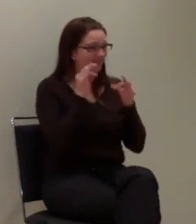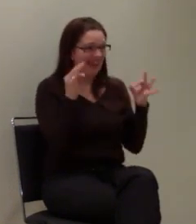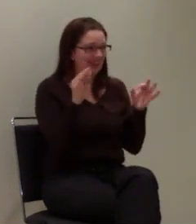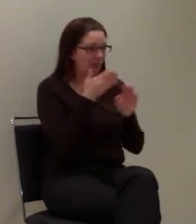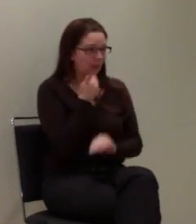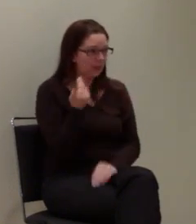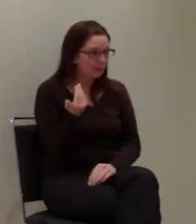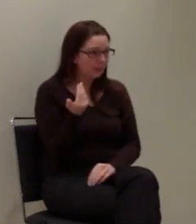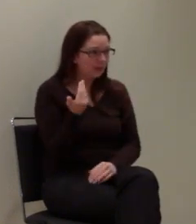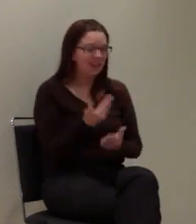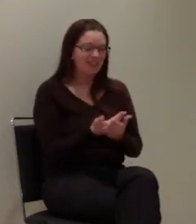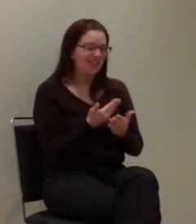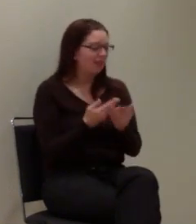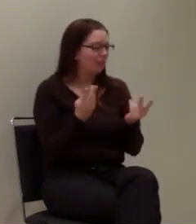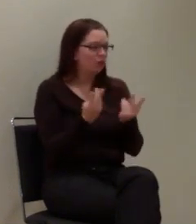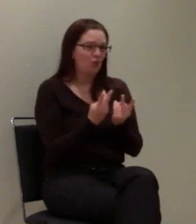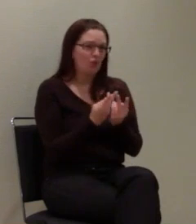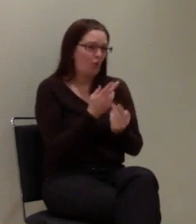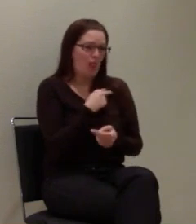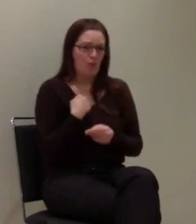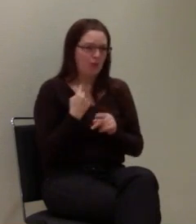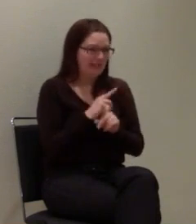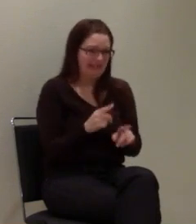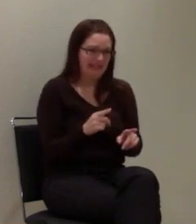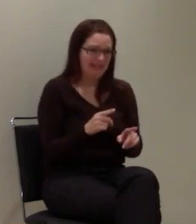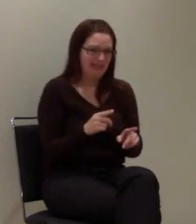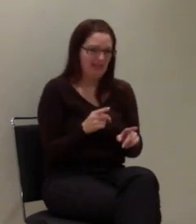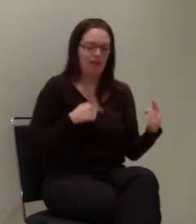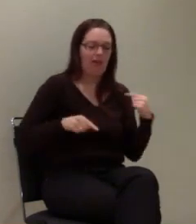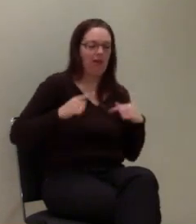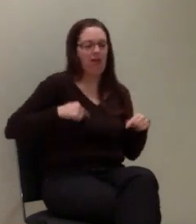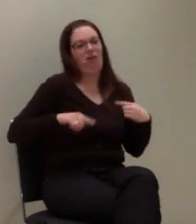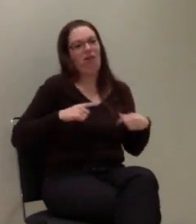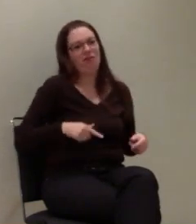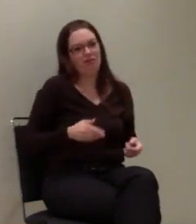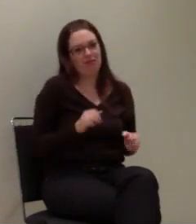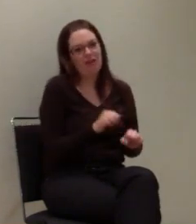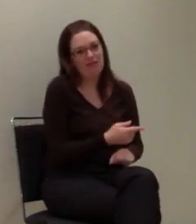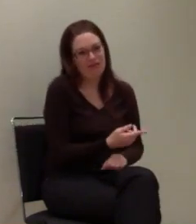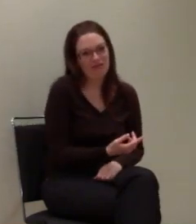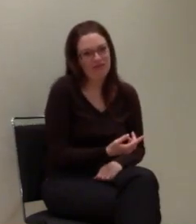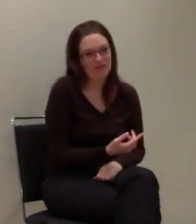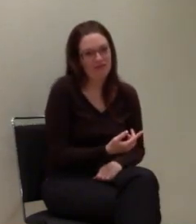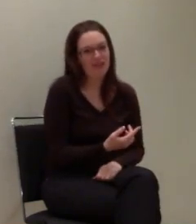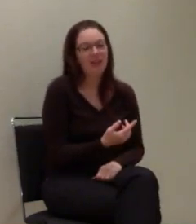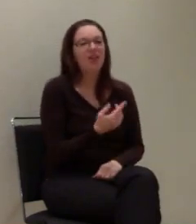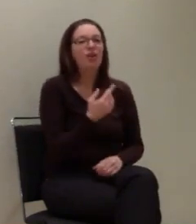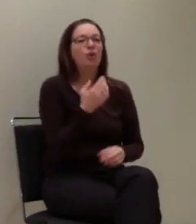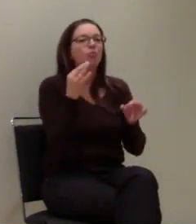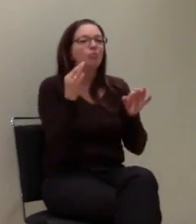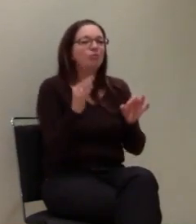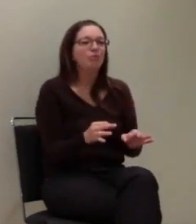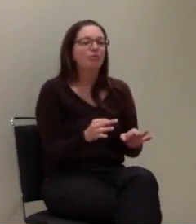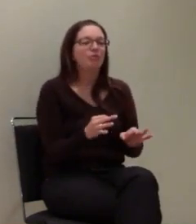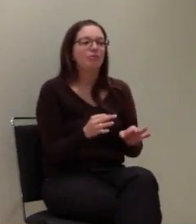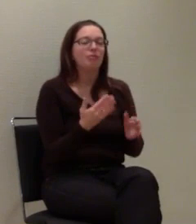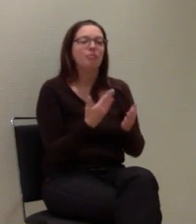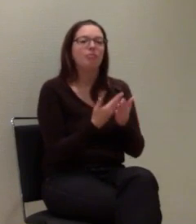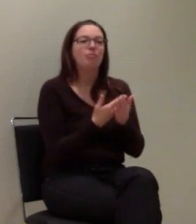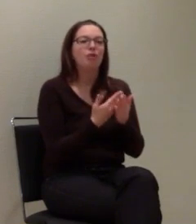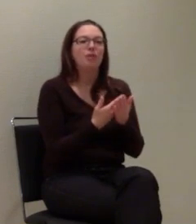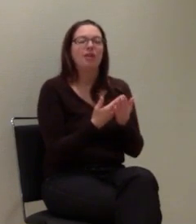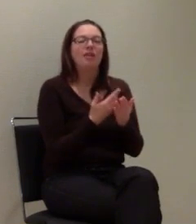nicht brauchbar für Notruf, weil man sagt, ja, bei einer Zuverlässigkeit